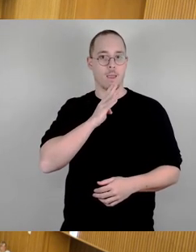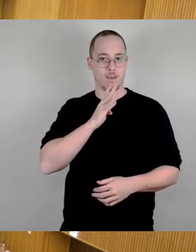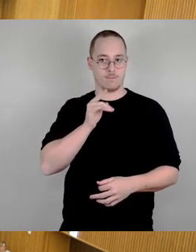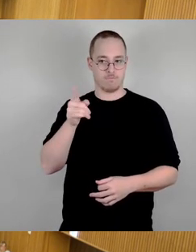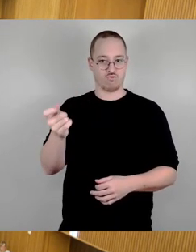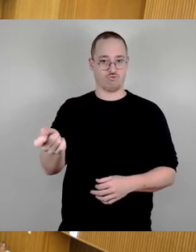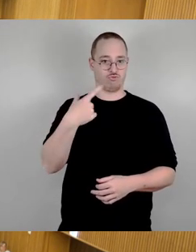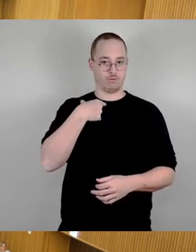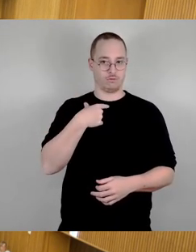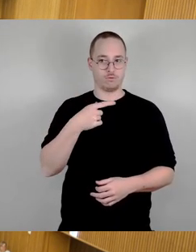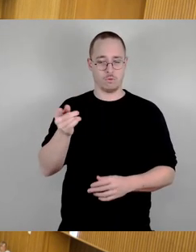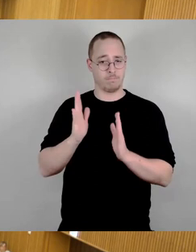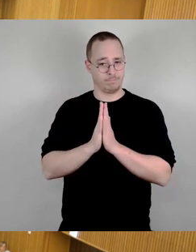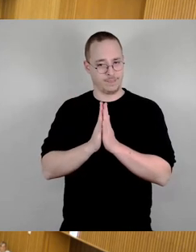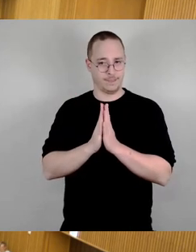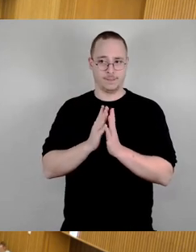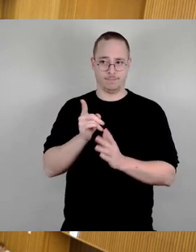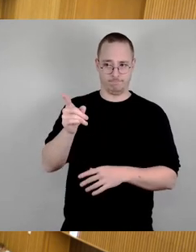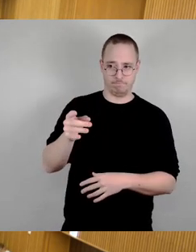kundtue. Würde ich gern tun.